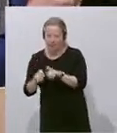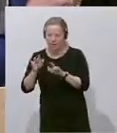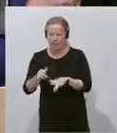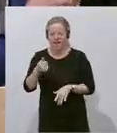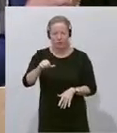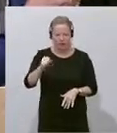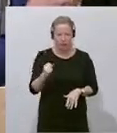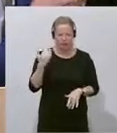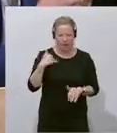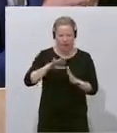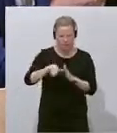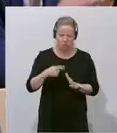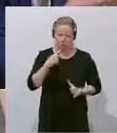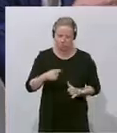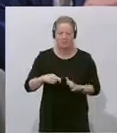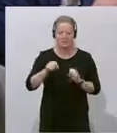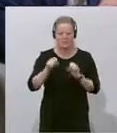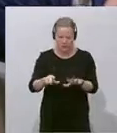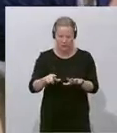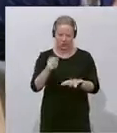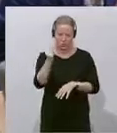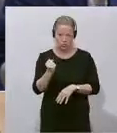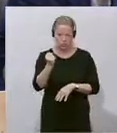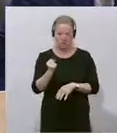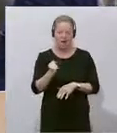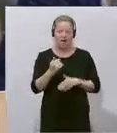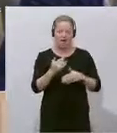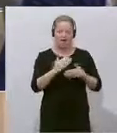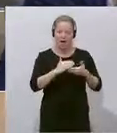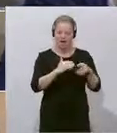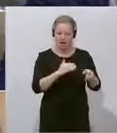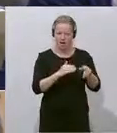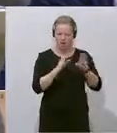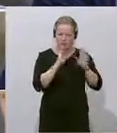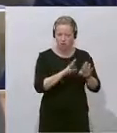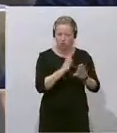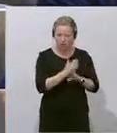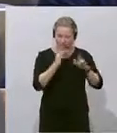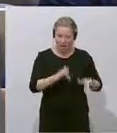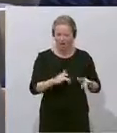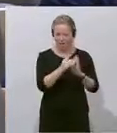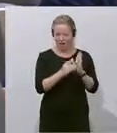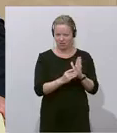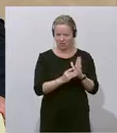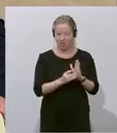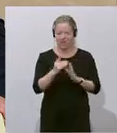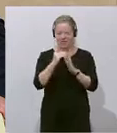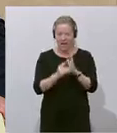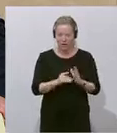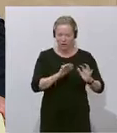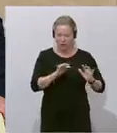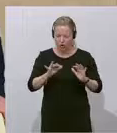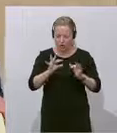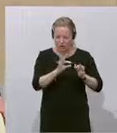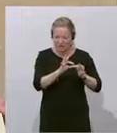statt, am 17. August hat der Falter bereits die Daten. Das kann nicht dieser Datenfluss gewesen sein,